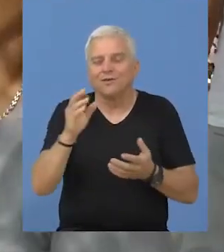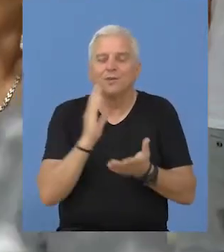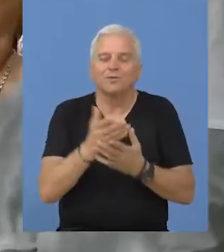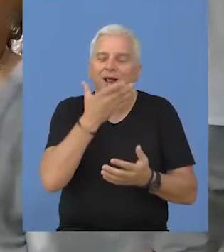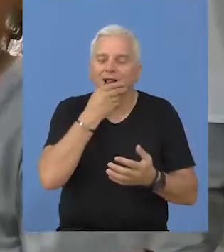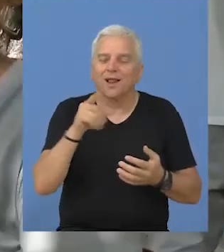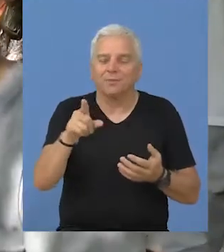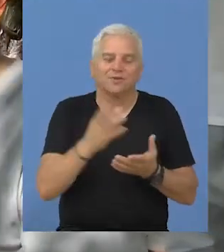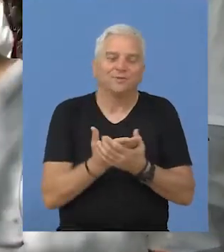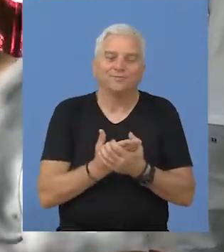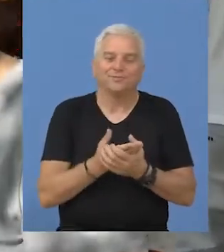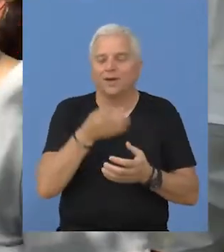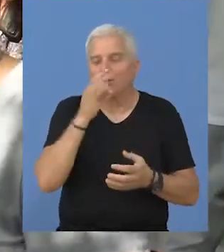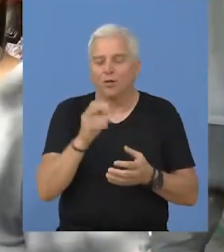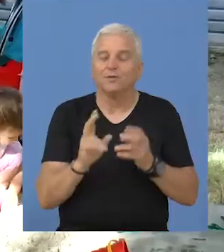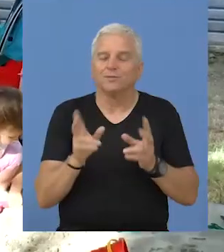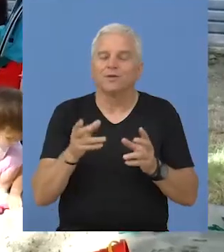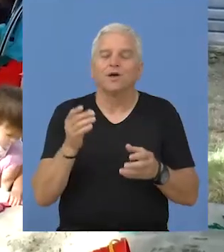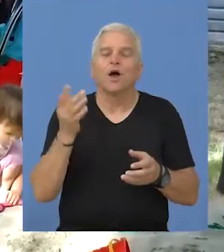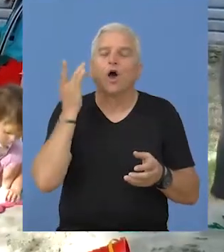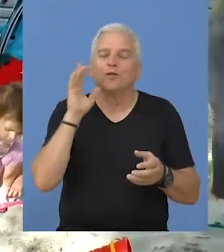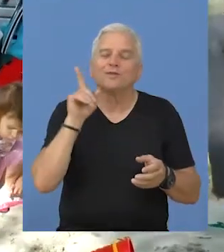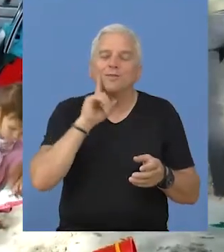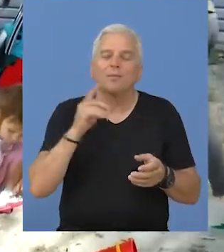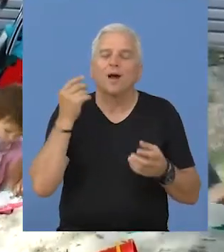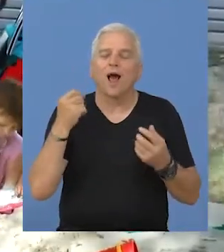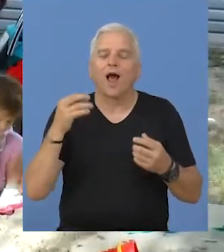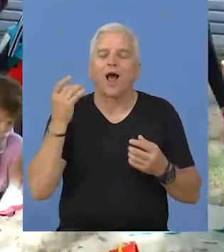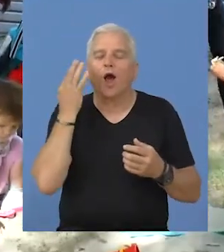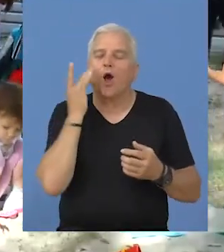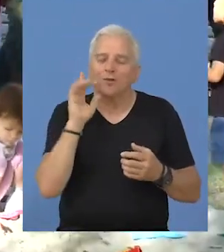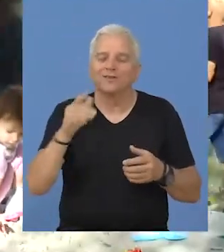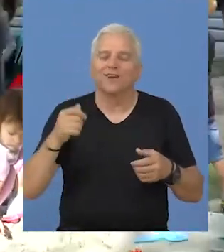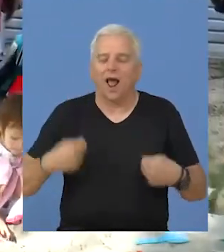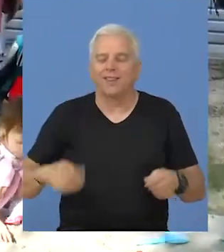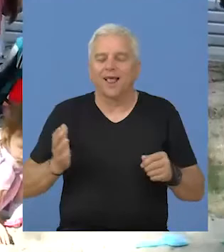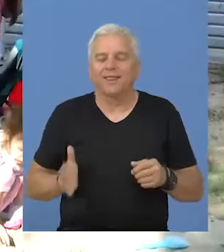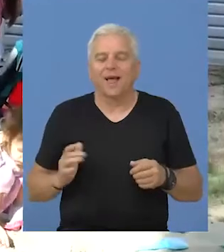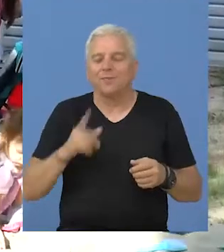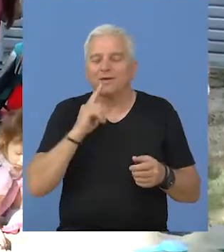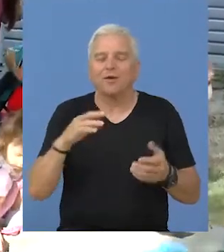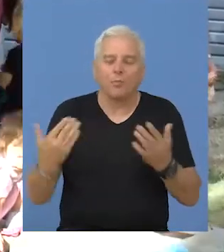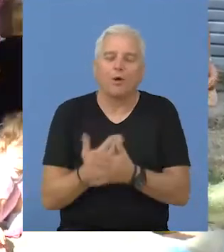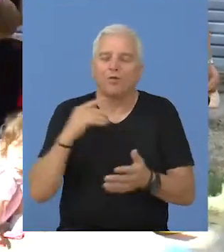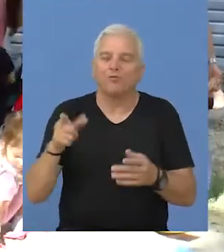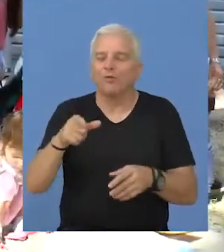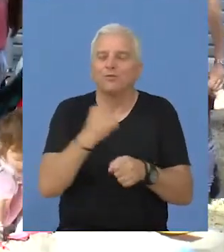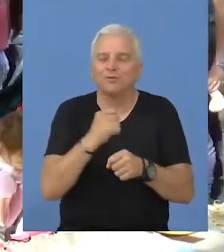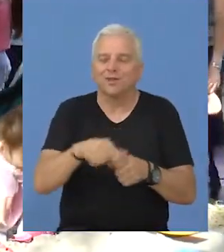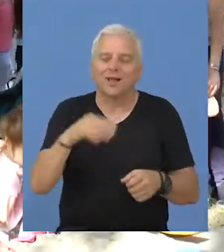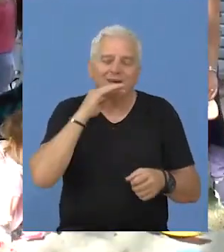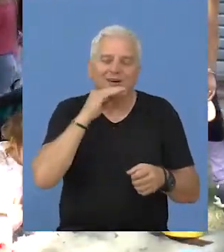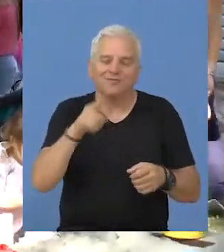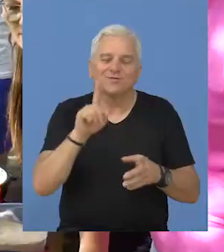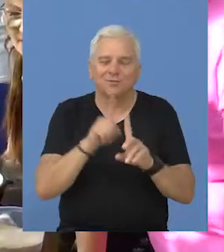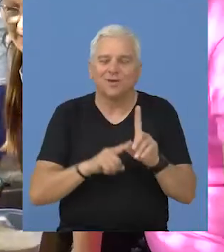bude što lepše i bolje. Super mame, super dame kažu da će ovo druženje ponoviti sigurno još jednom u